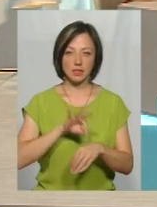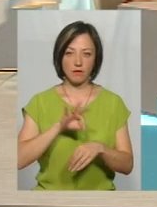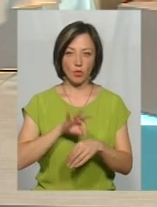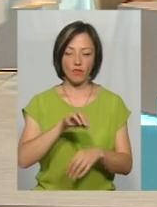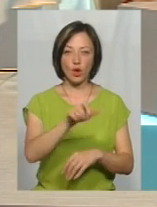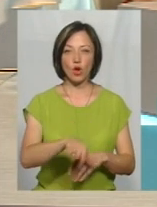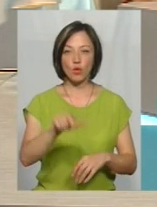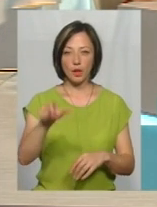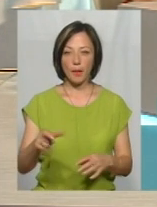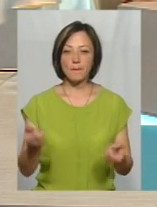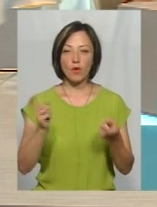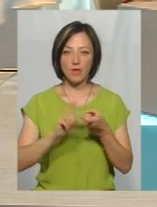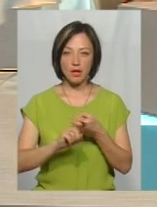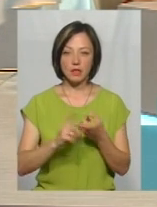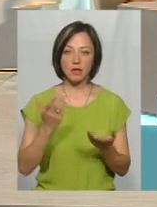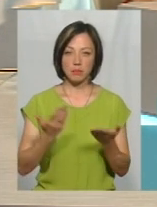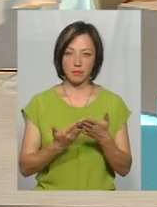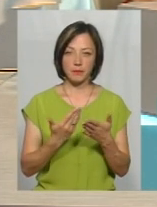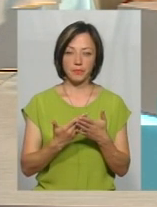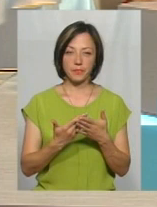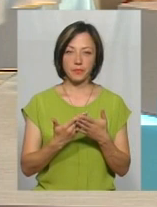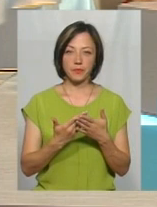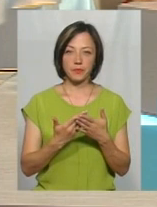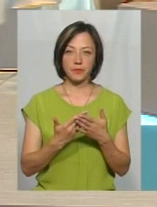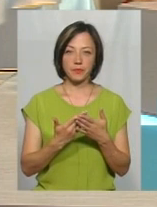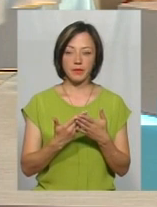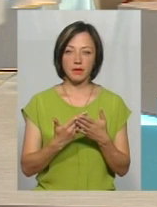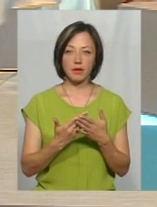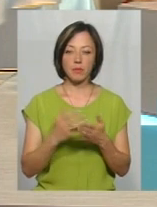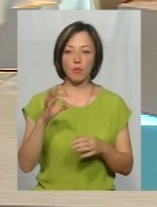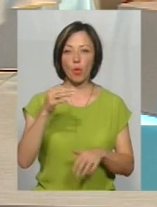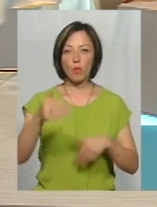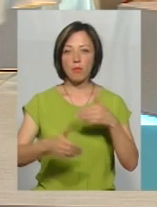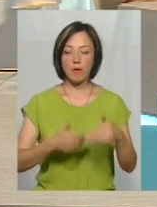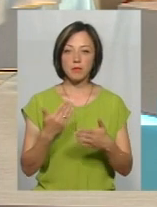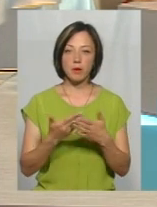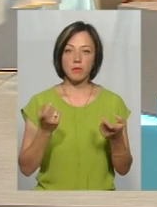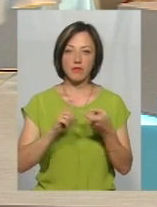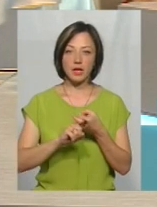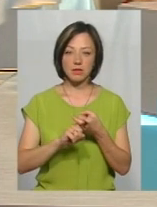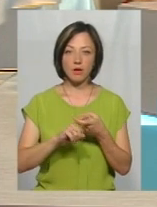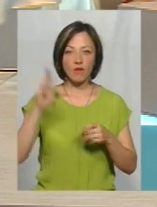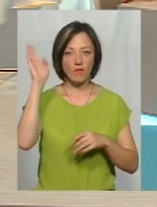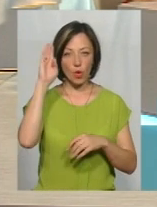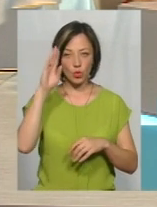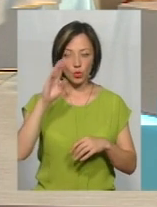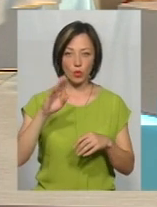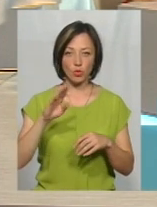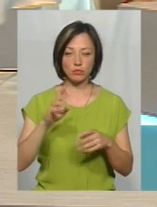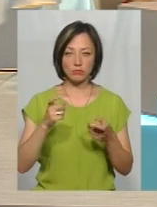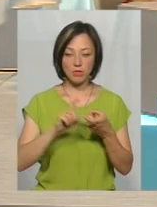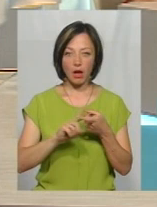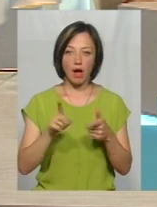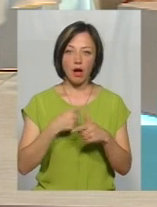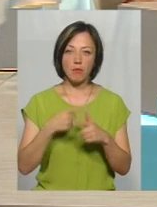людей, пов'язаних, якщо дивимося стосовно купання, це, наприклад, пов'язаних з водою, або